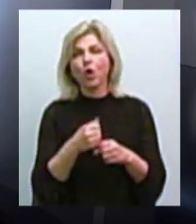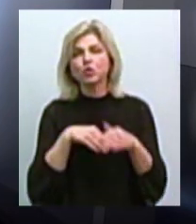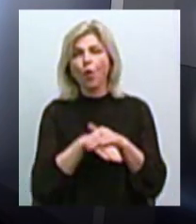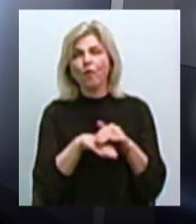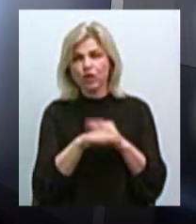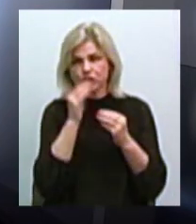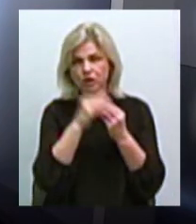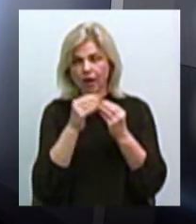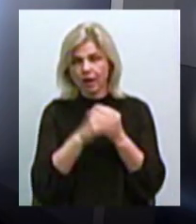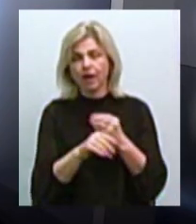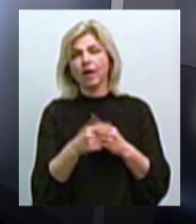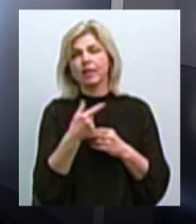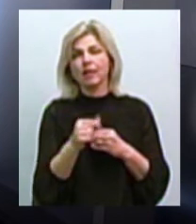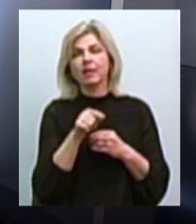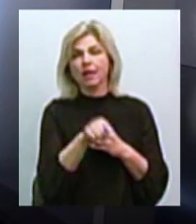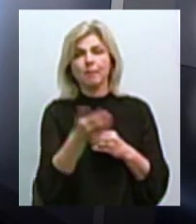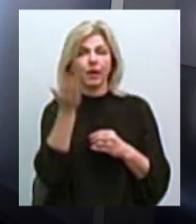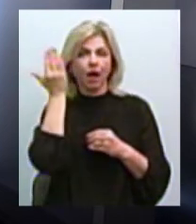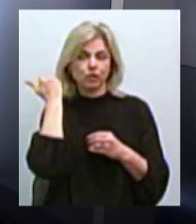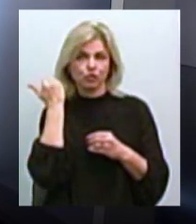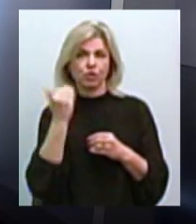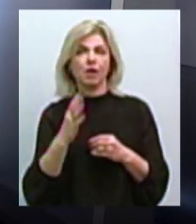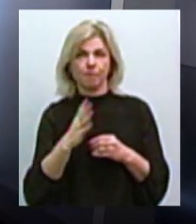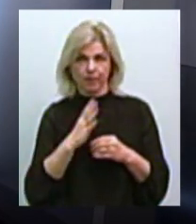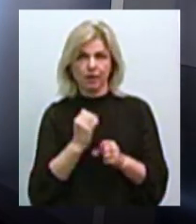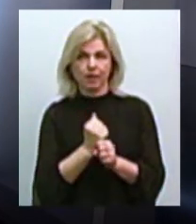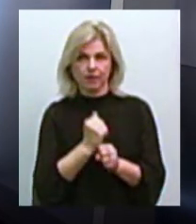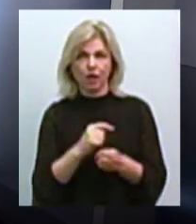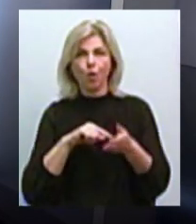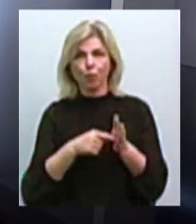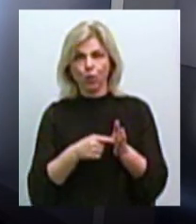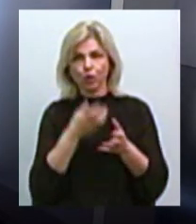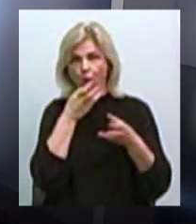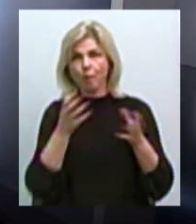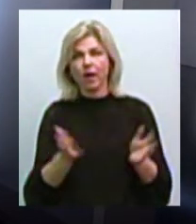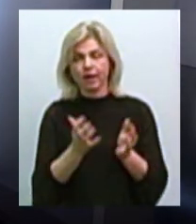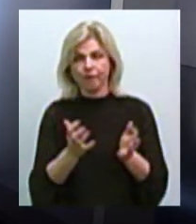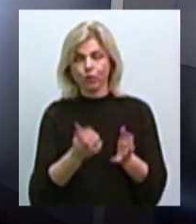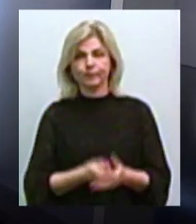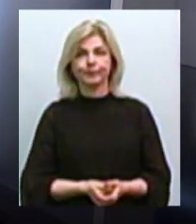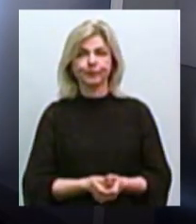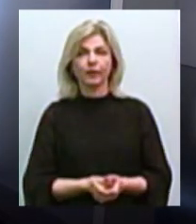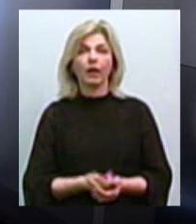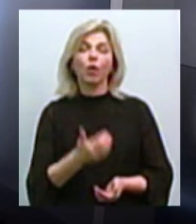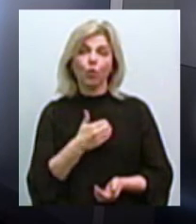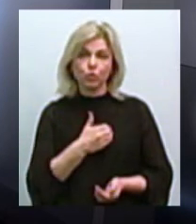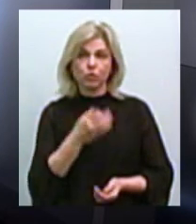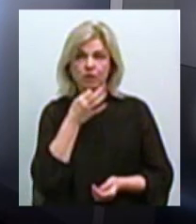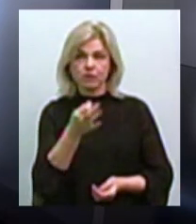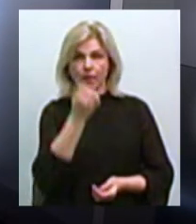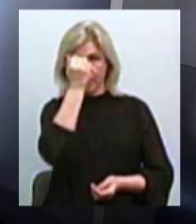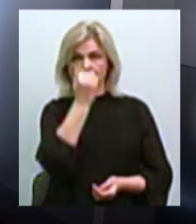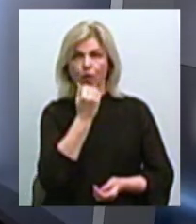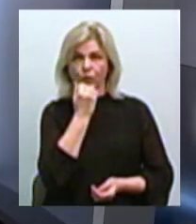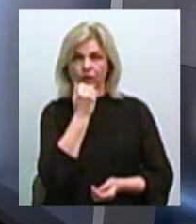взагалі, раніше ми організовували пункти бігріву. І хочу сказати, що і подякувати